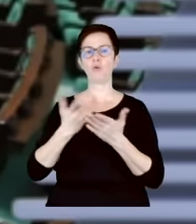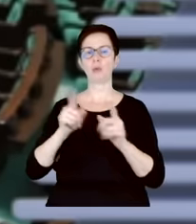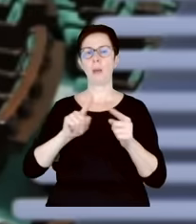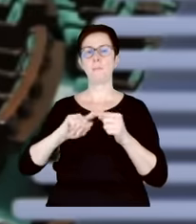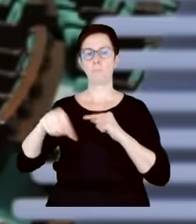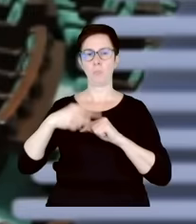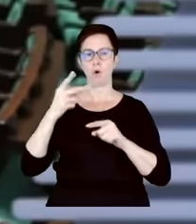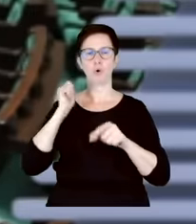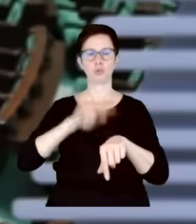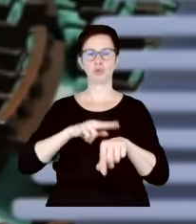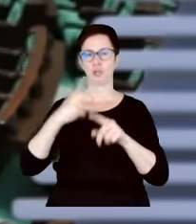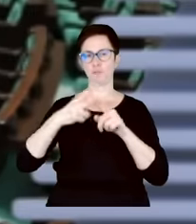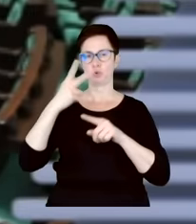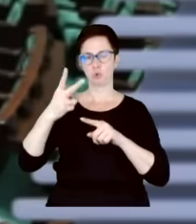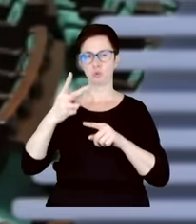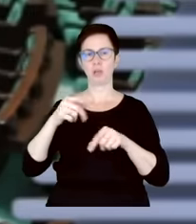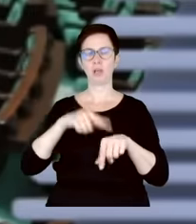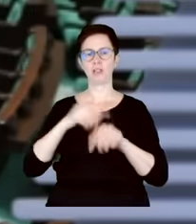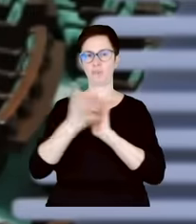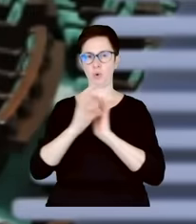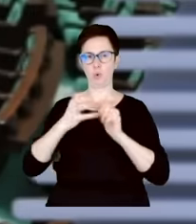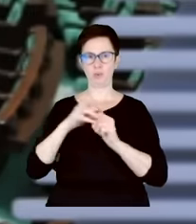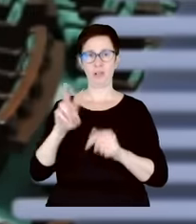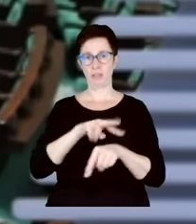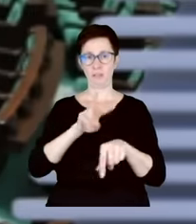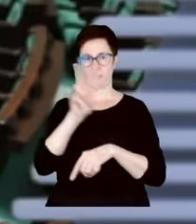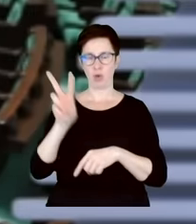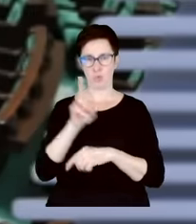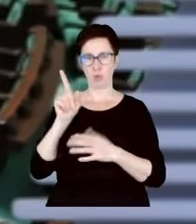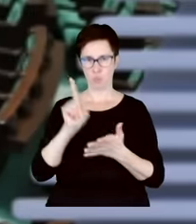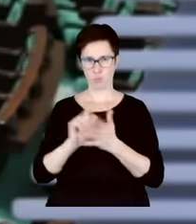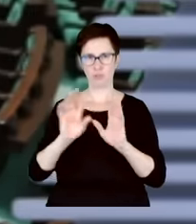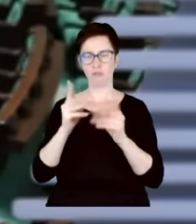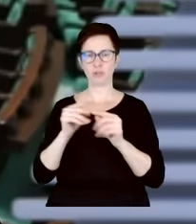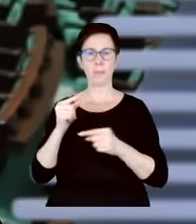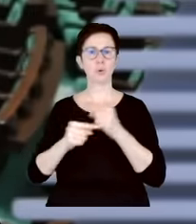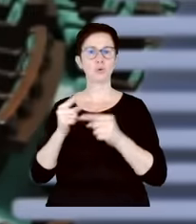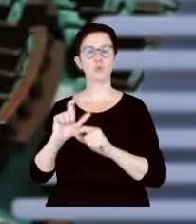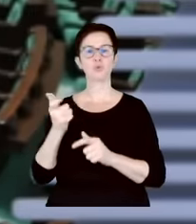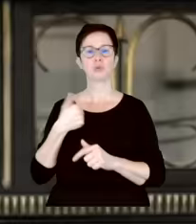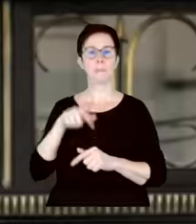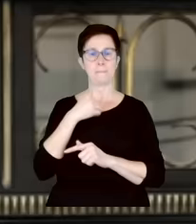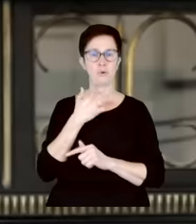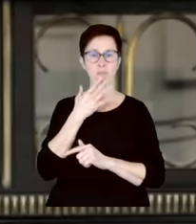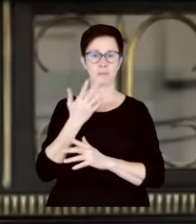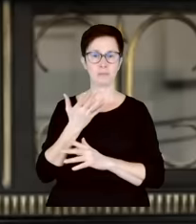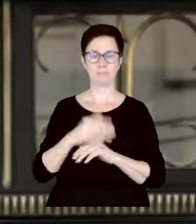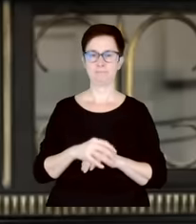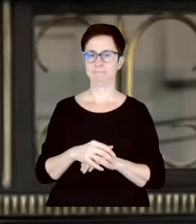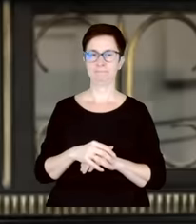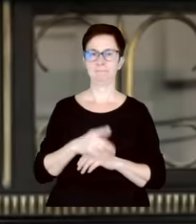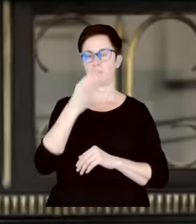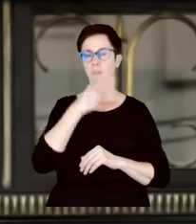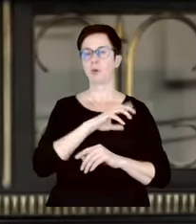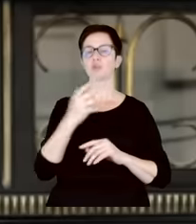grudnia. Czy fizycznie w dwie godziny można dokonać tych wszystkich procedur, o których przed chwilą rozmawialiśmy? Pan mnie zapytał, czy doszło do popełnienia